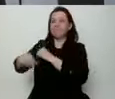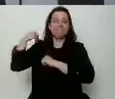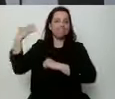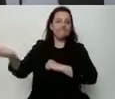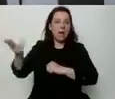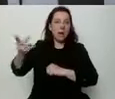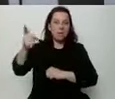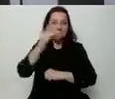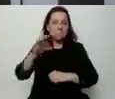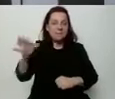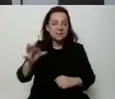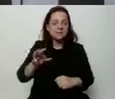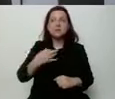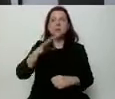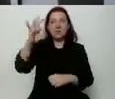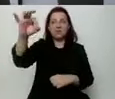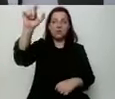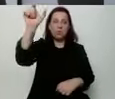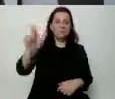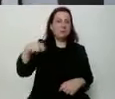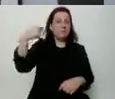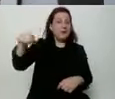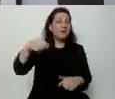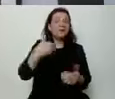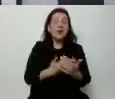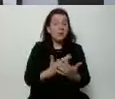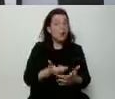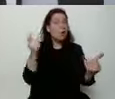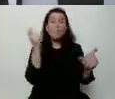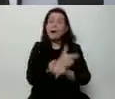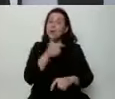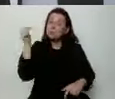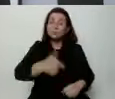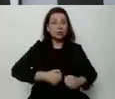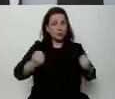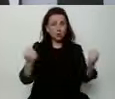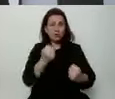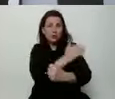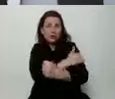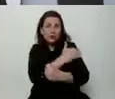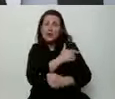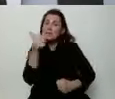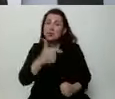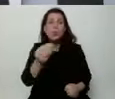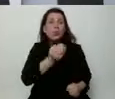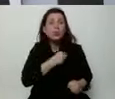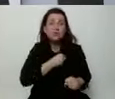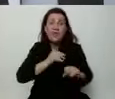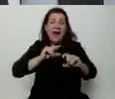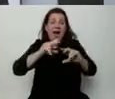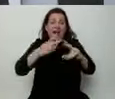naprawdę państwo musi być silne. I naprawdę państwo musi być uczciwe. A nie tak jak teraz.